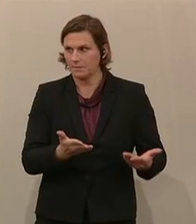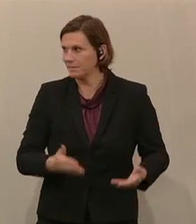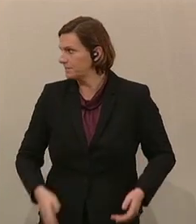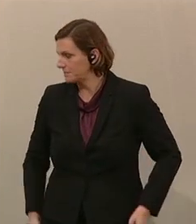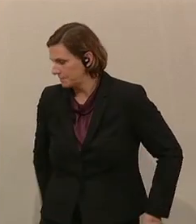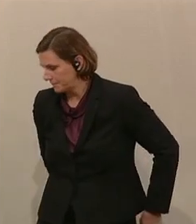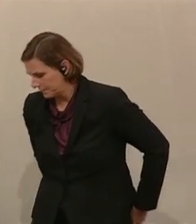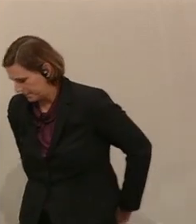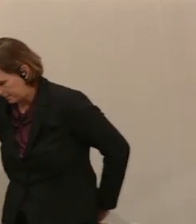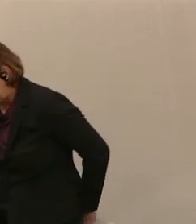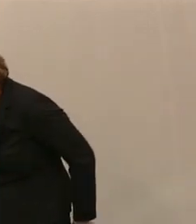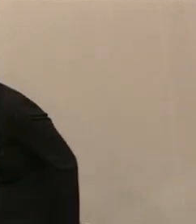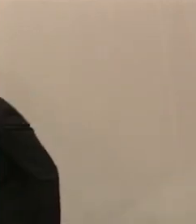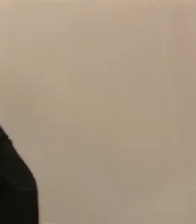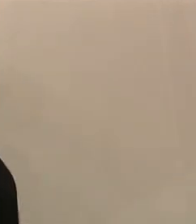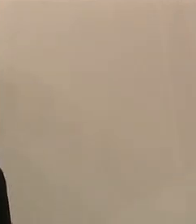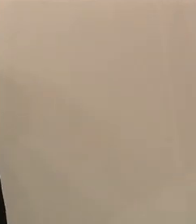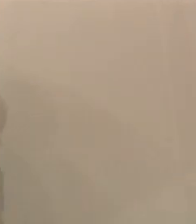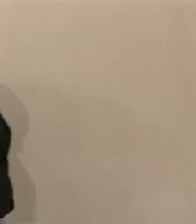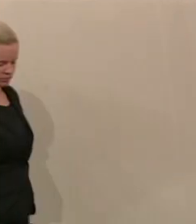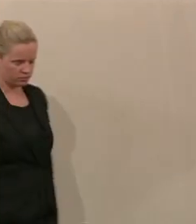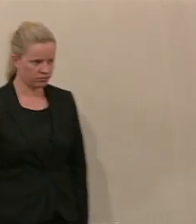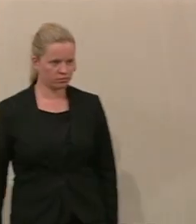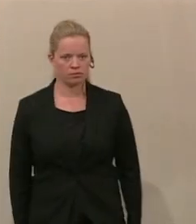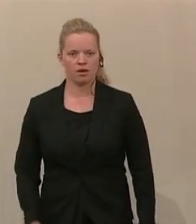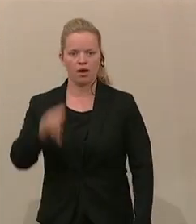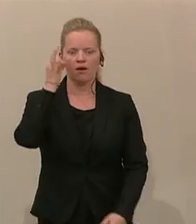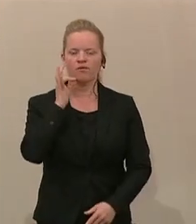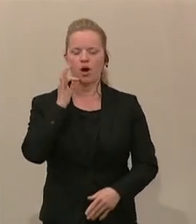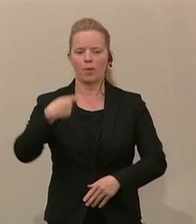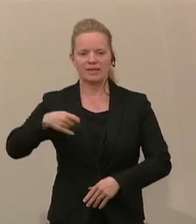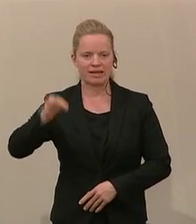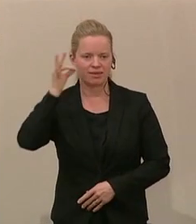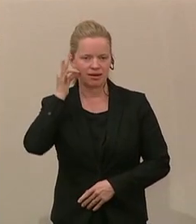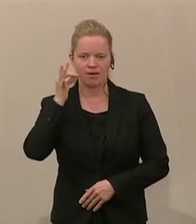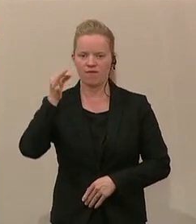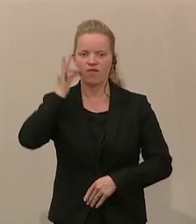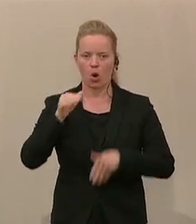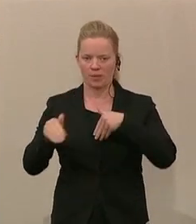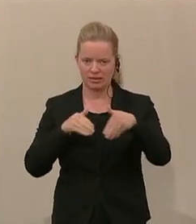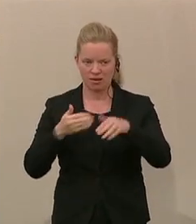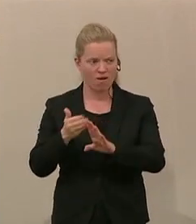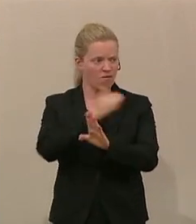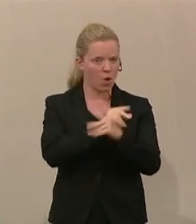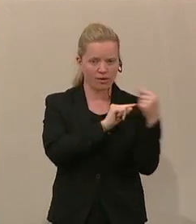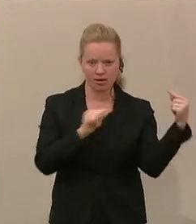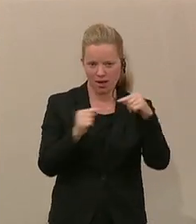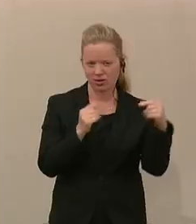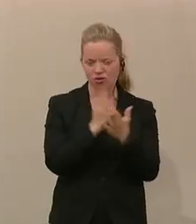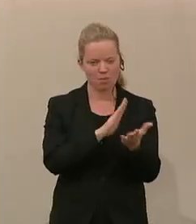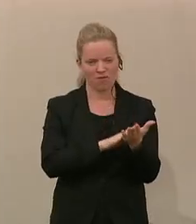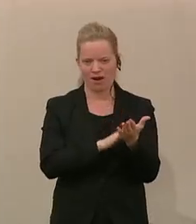Erster Redner ist der Unterrichtssprecher der FPÖ, Wendelin Mölzer. Ja, die vorhergehende Debatte zeigt, wie wichtig